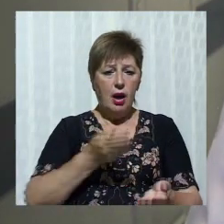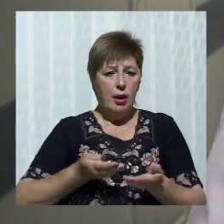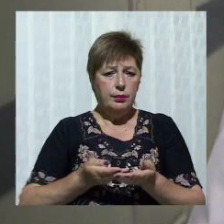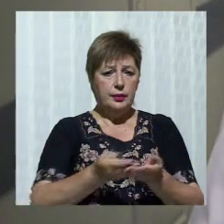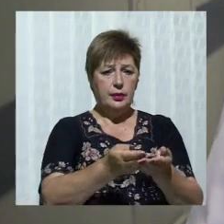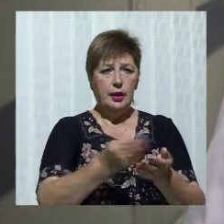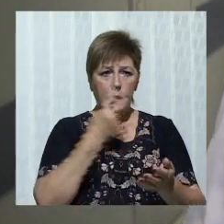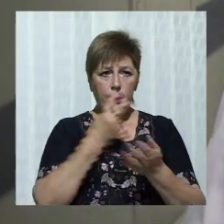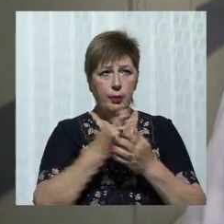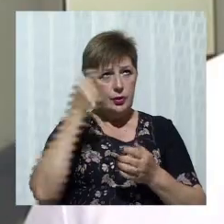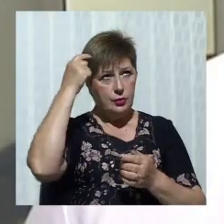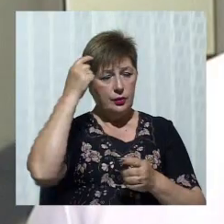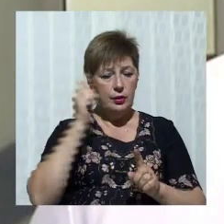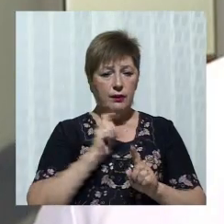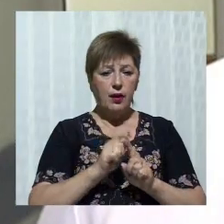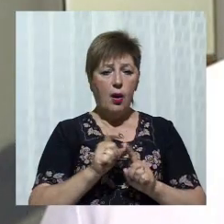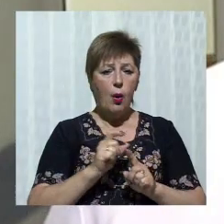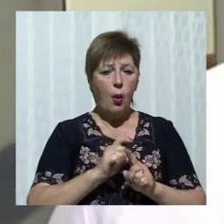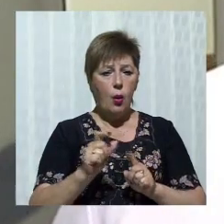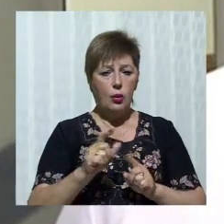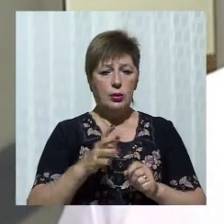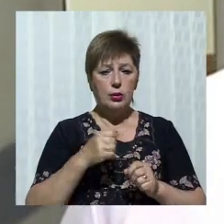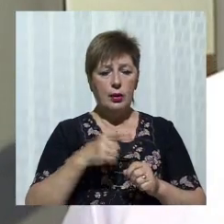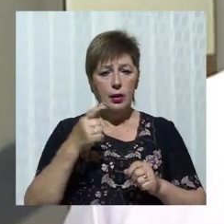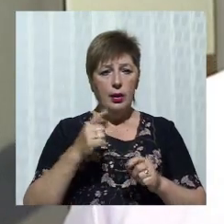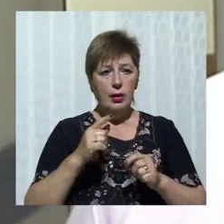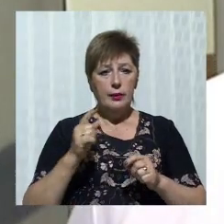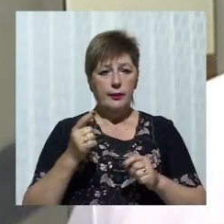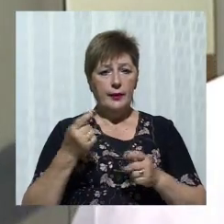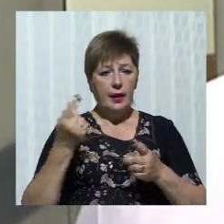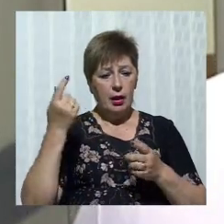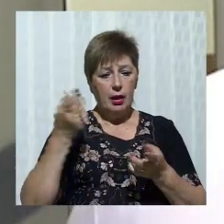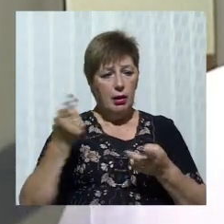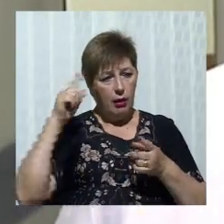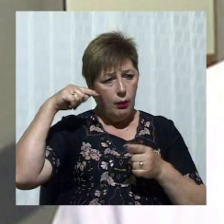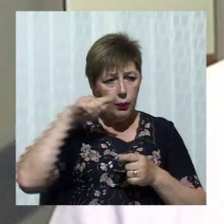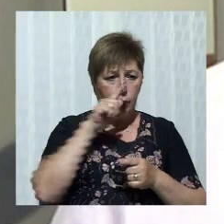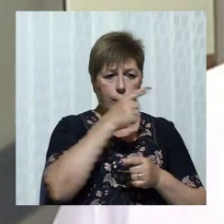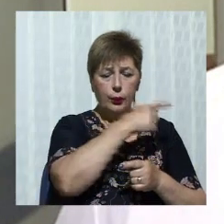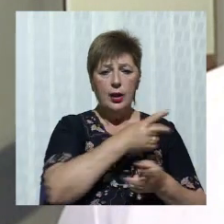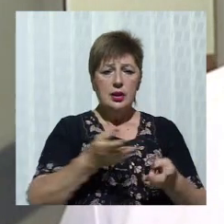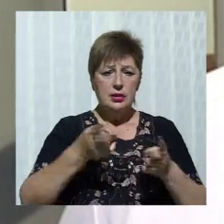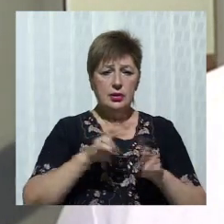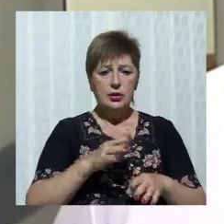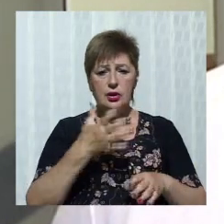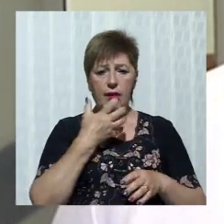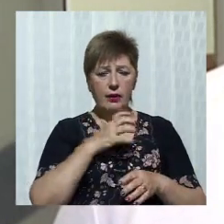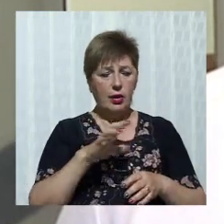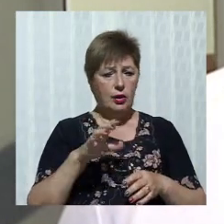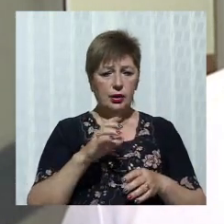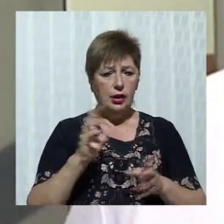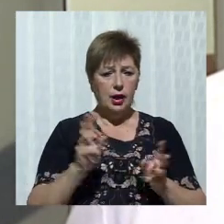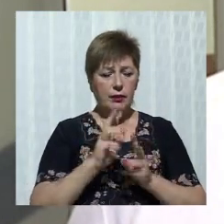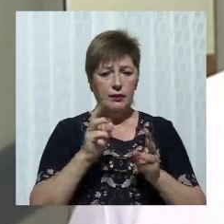голові кулю. Вкрай важке поранення. По медіальним структурам мозку пройшла куля, залишила величезний вогневий слід. Він поки що знаходиться на